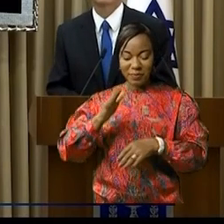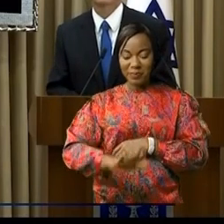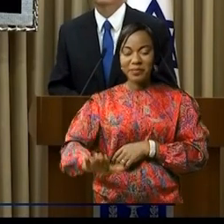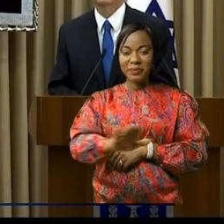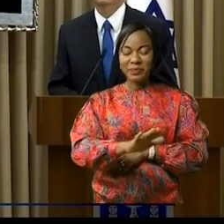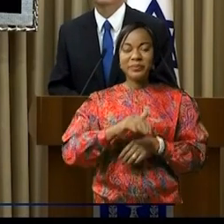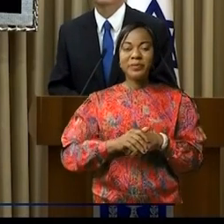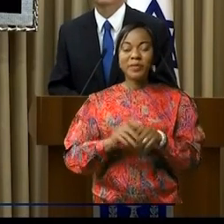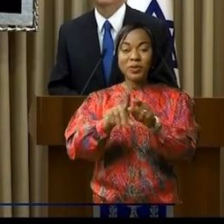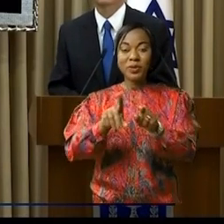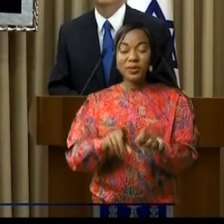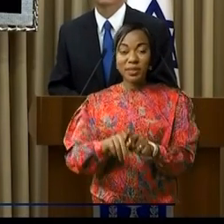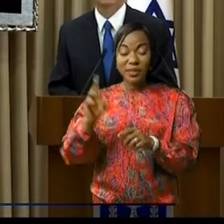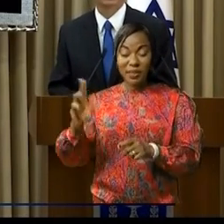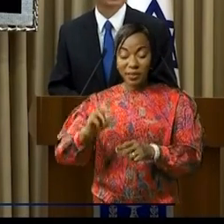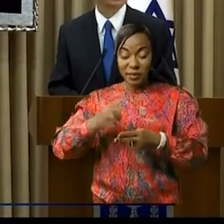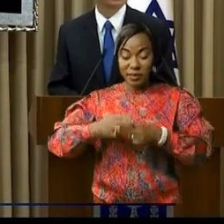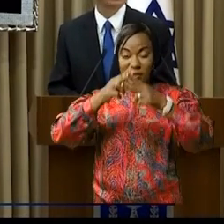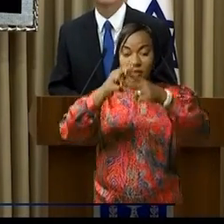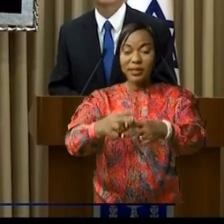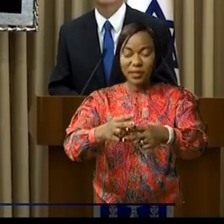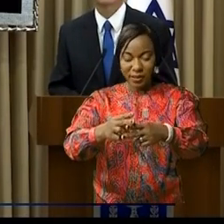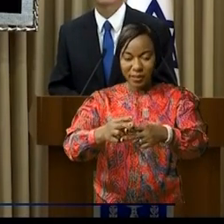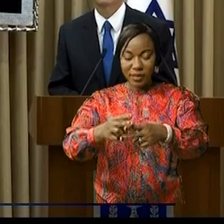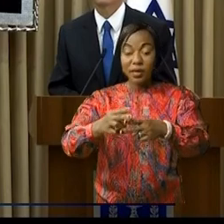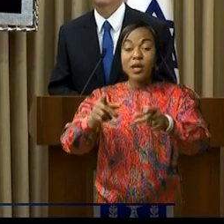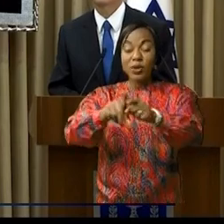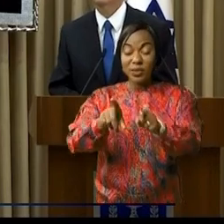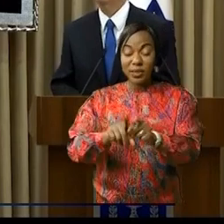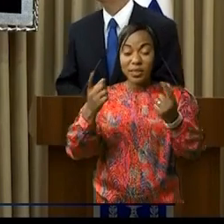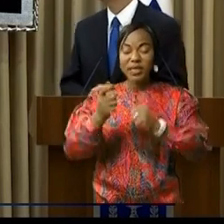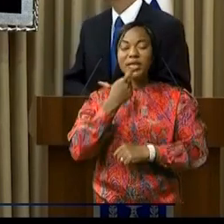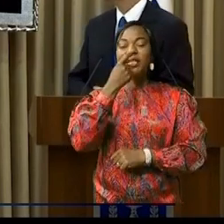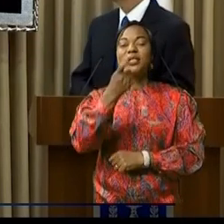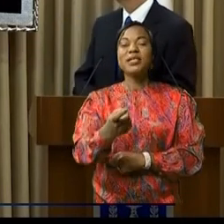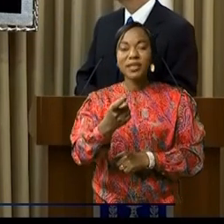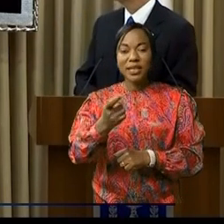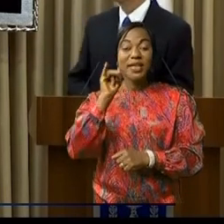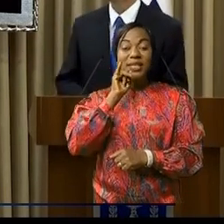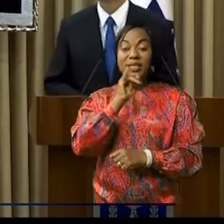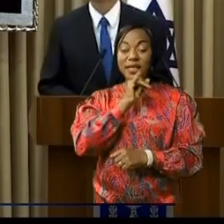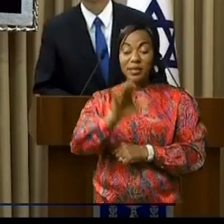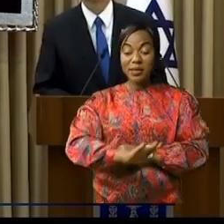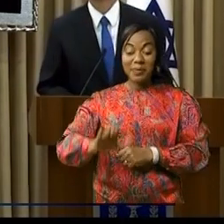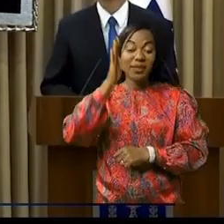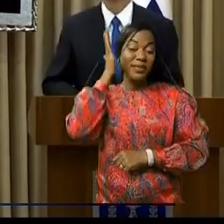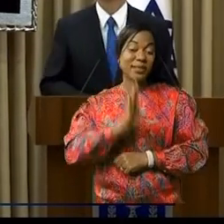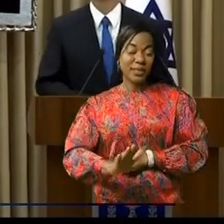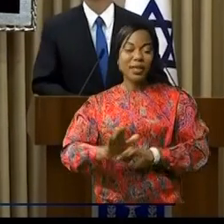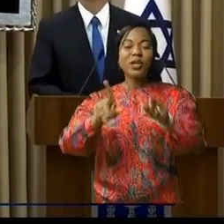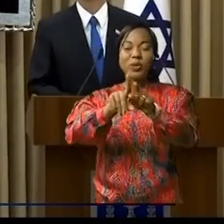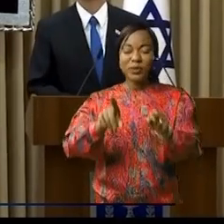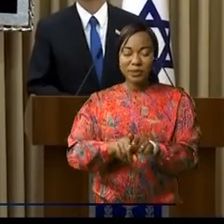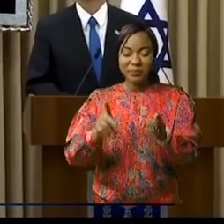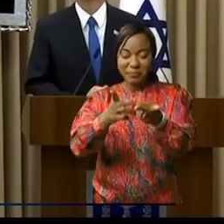et à ma mandature à la tête de ce pays. Comme je l'ai dit, Israël est un lieu saint. C'est le